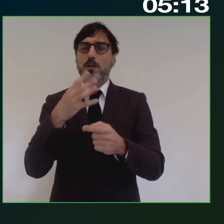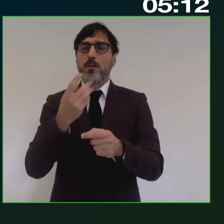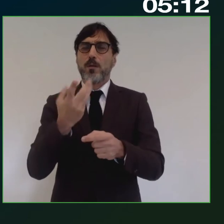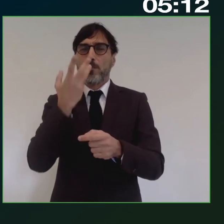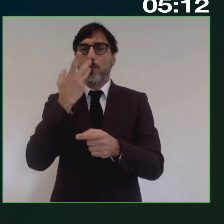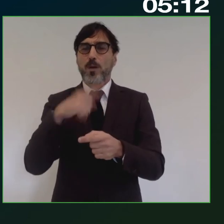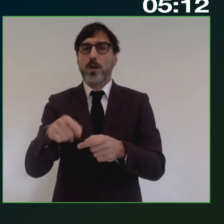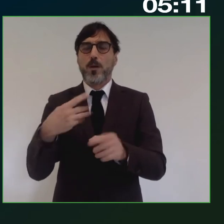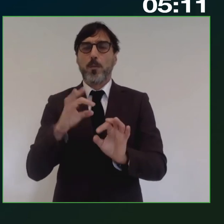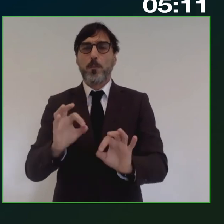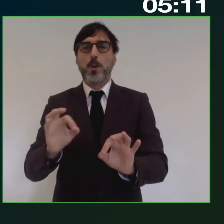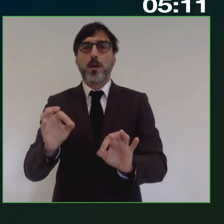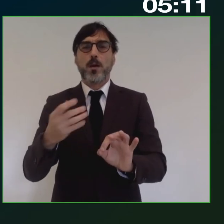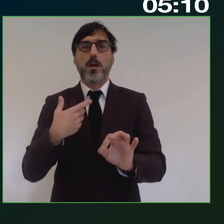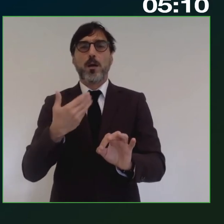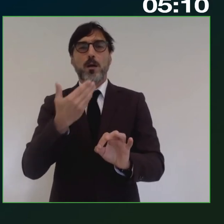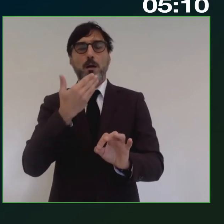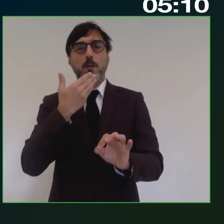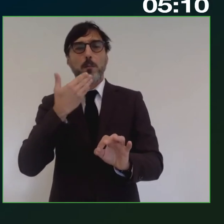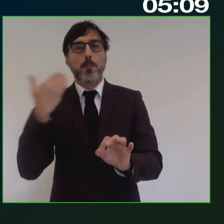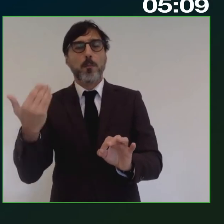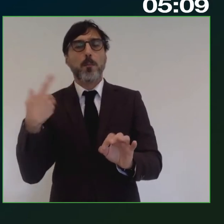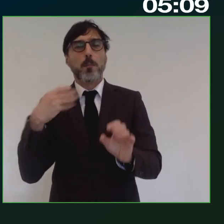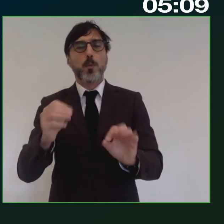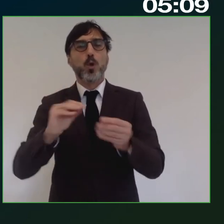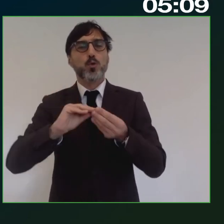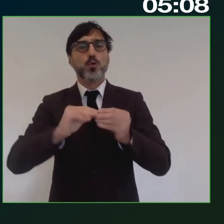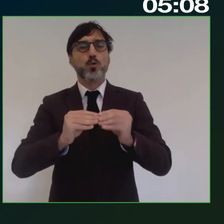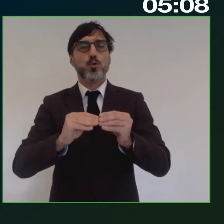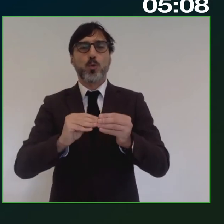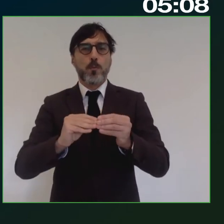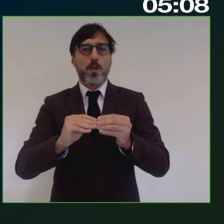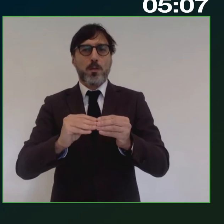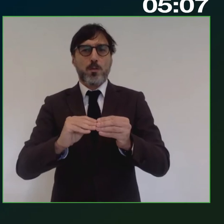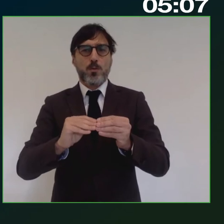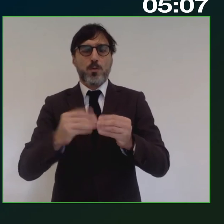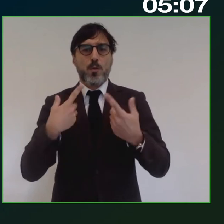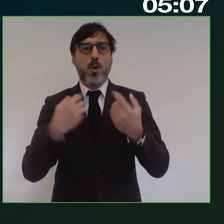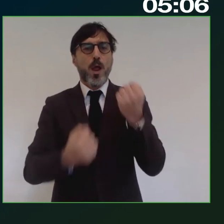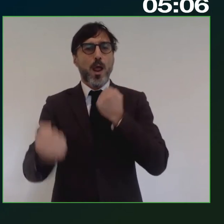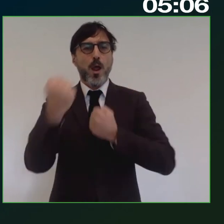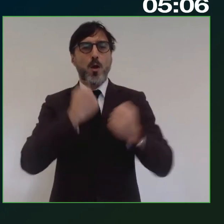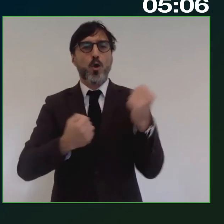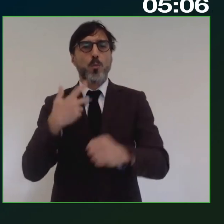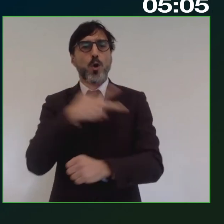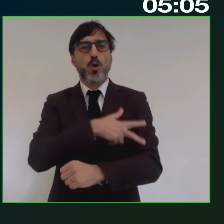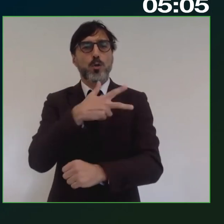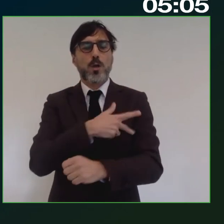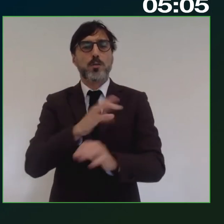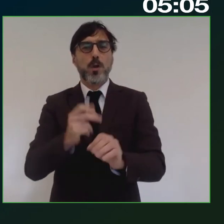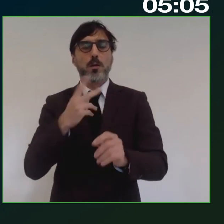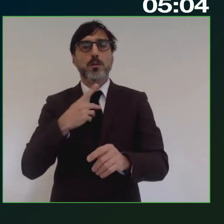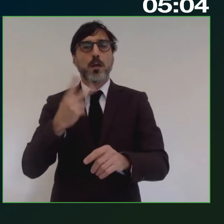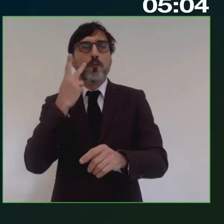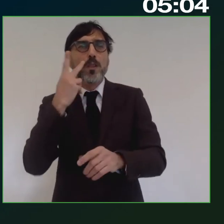decedicente, ovvero manca un proprio strumento appartenato economico e sociale, valutazione e sorveglianza